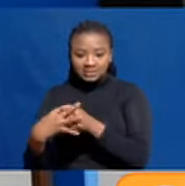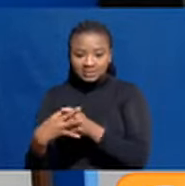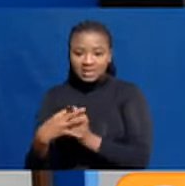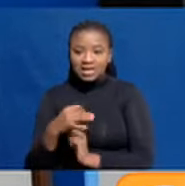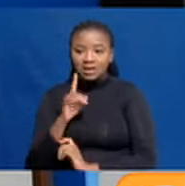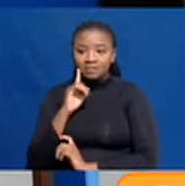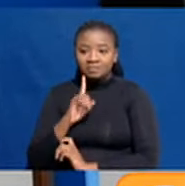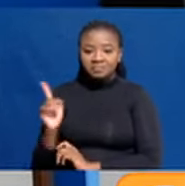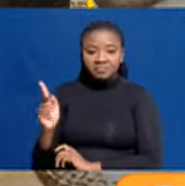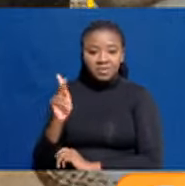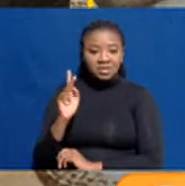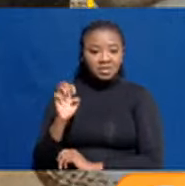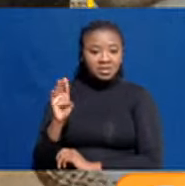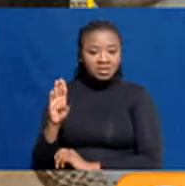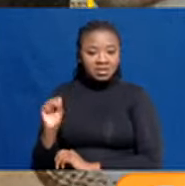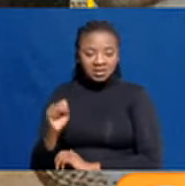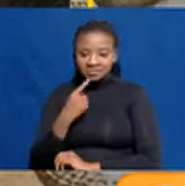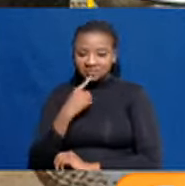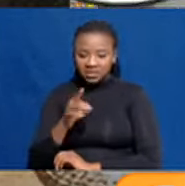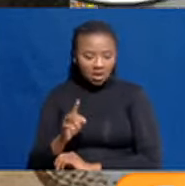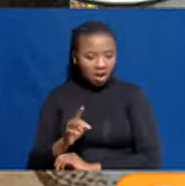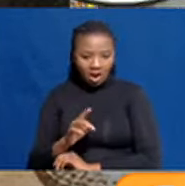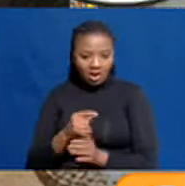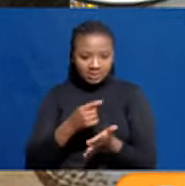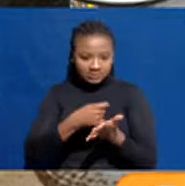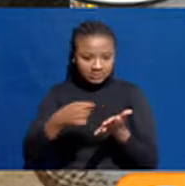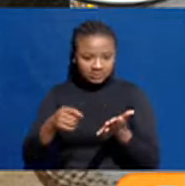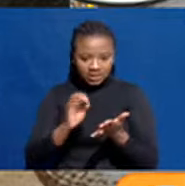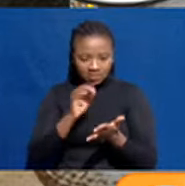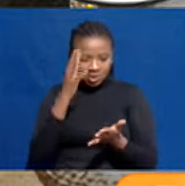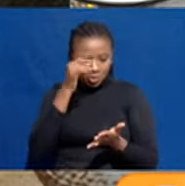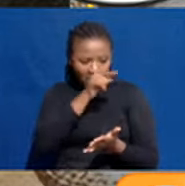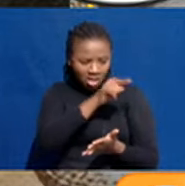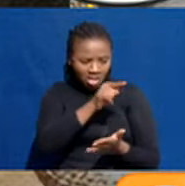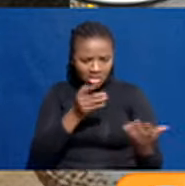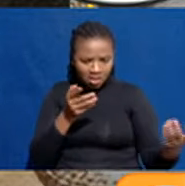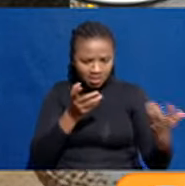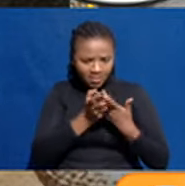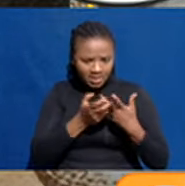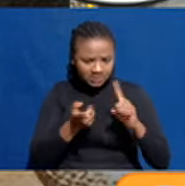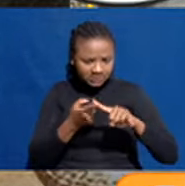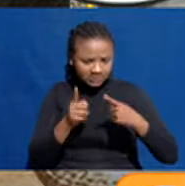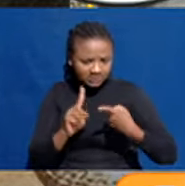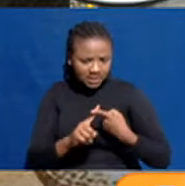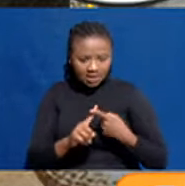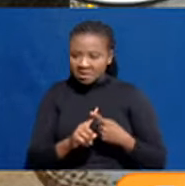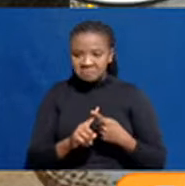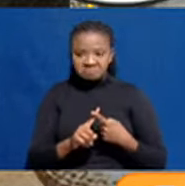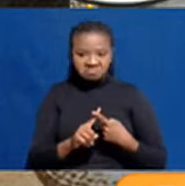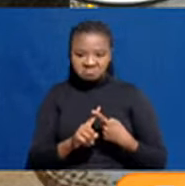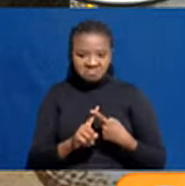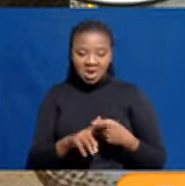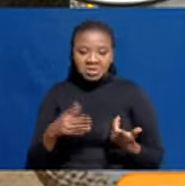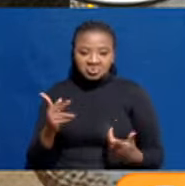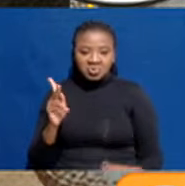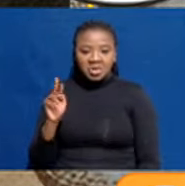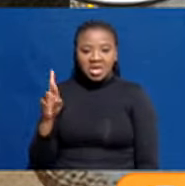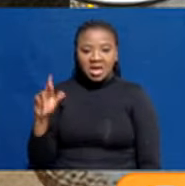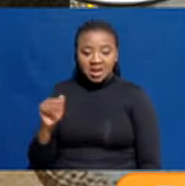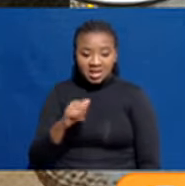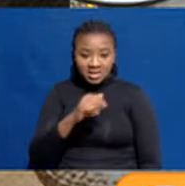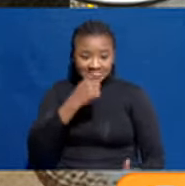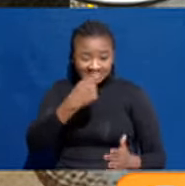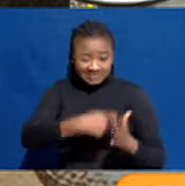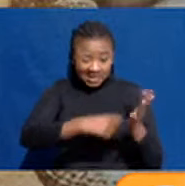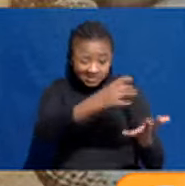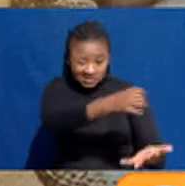kuhithinisha shahena hiyo kwa kutuafikia viwangu viabithaa na hivyo basi, KRA haingeweza kukusanya ushuru. Miaka